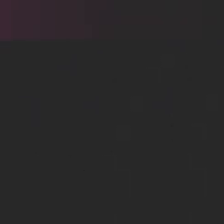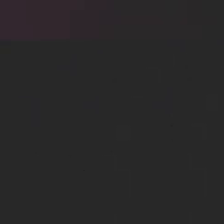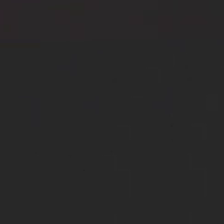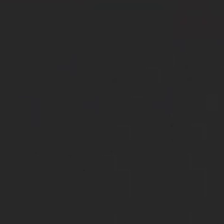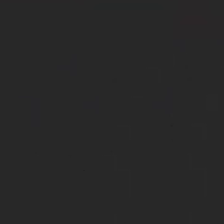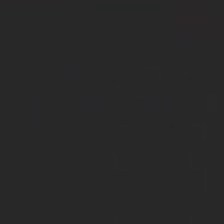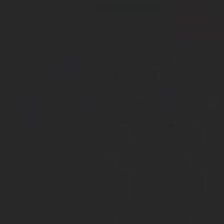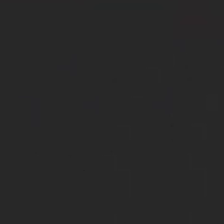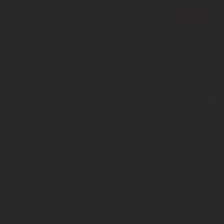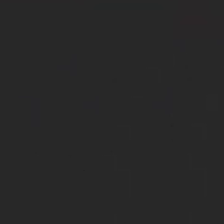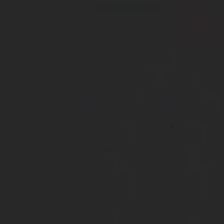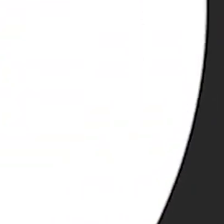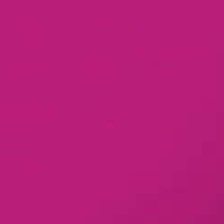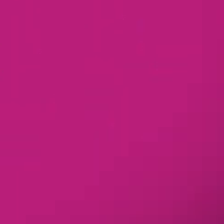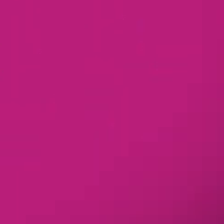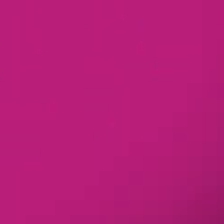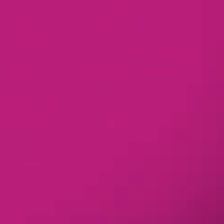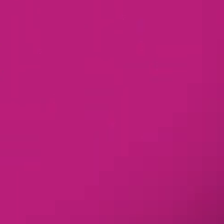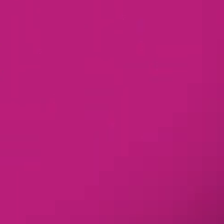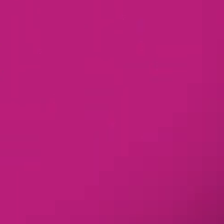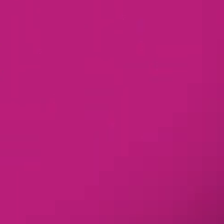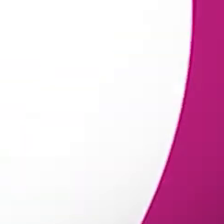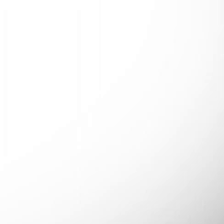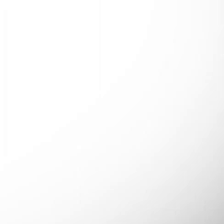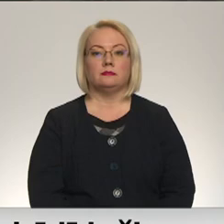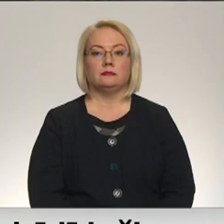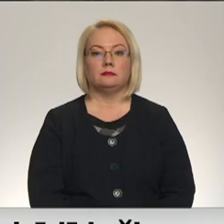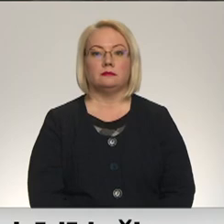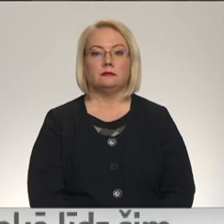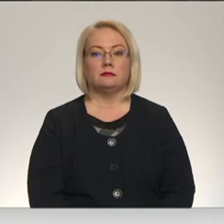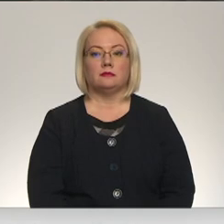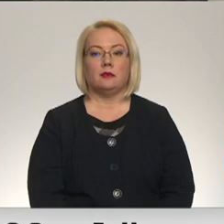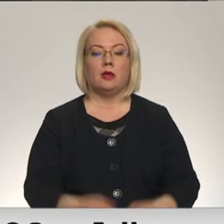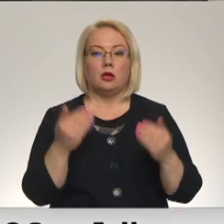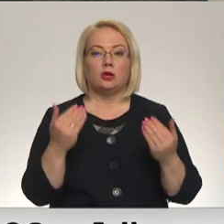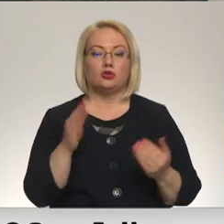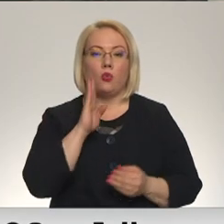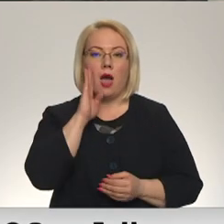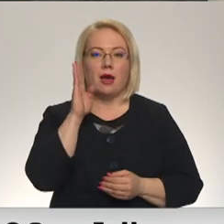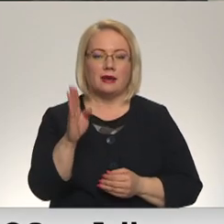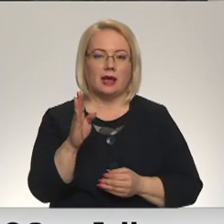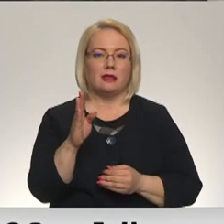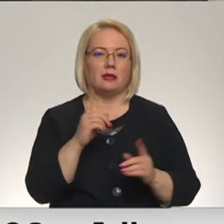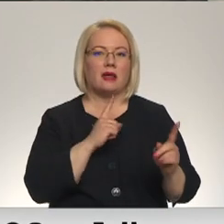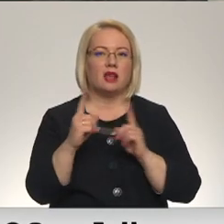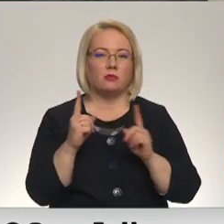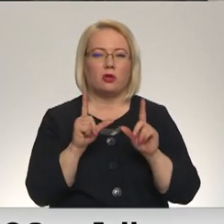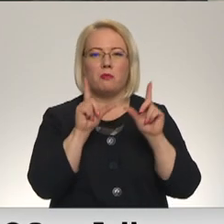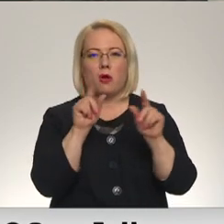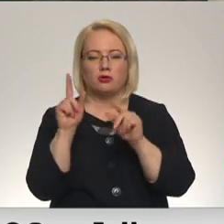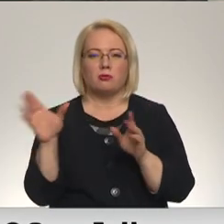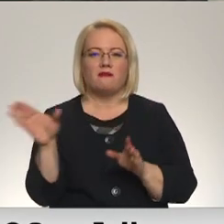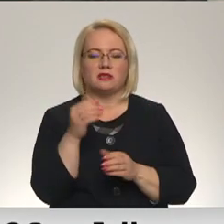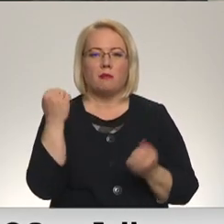Re, visi ēters ir te! Šoreit pārvietošanās gandrīz pa visiem